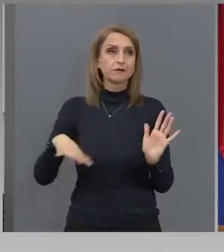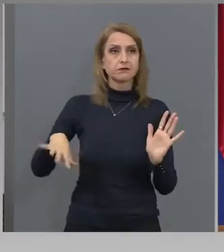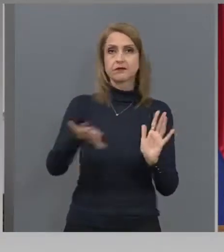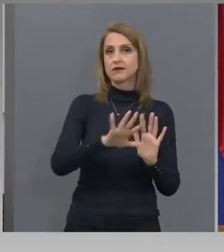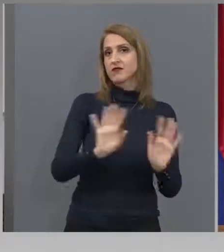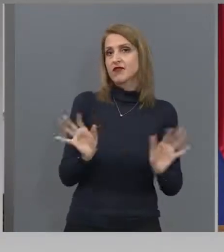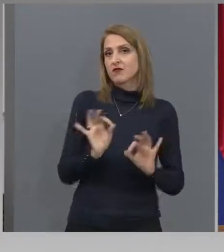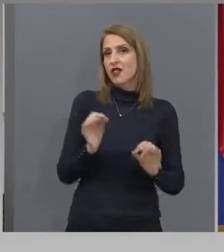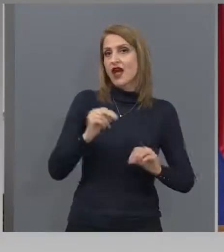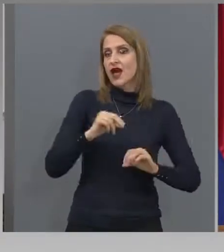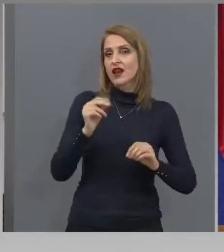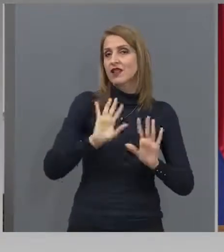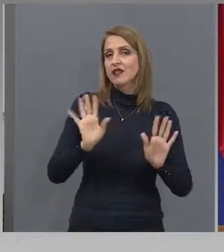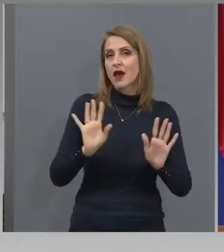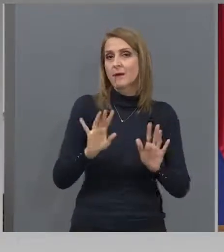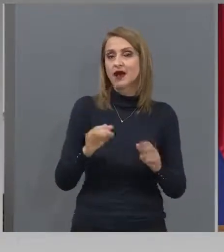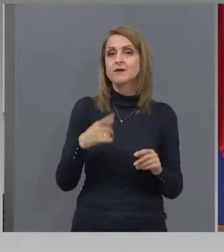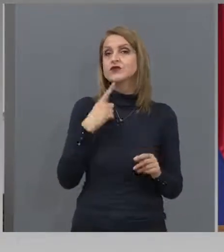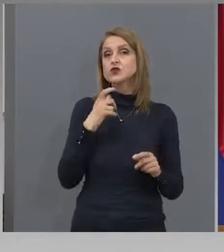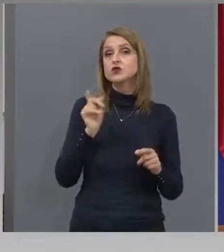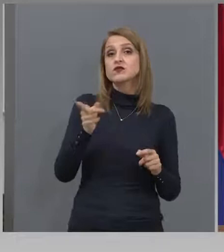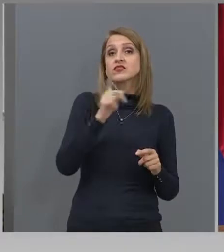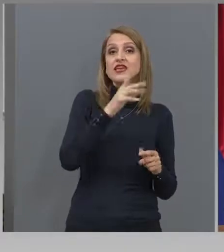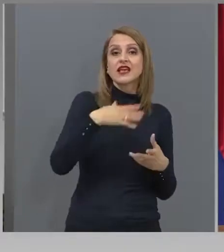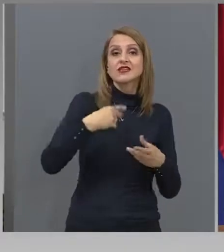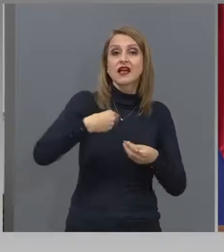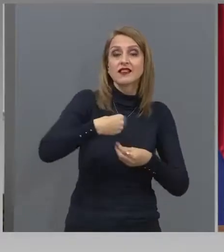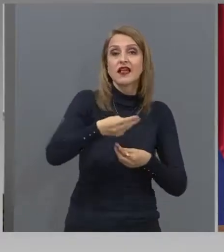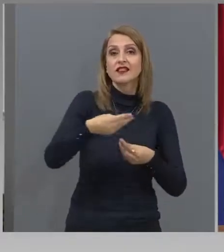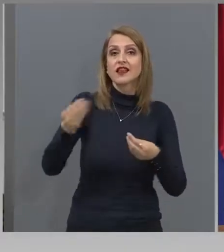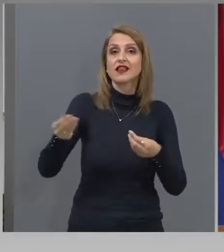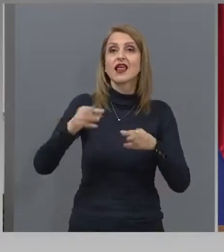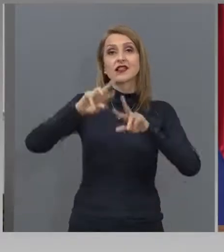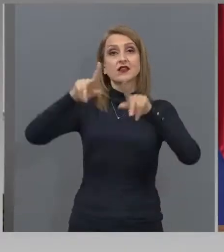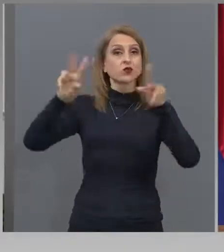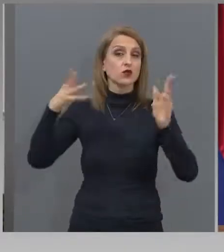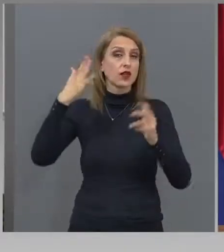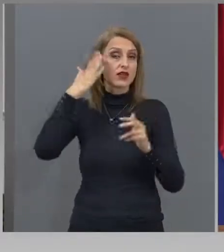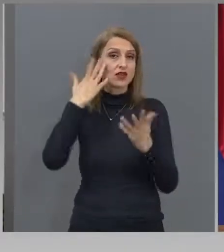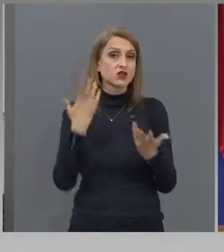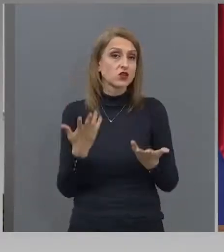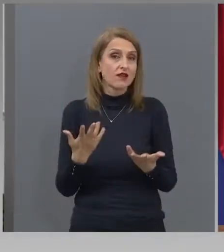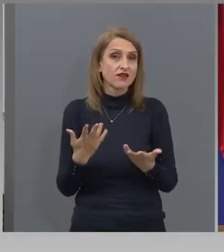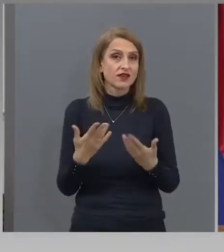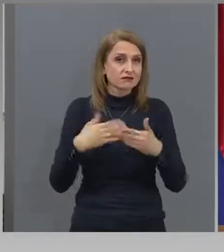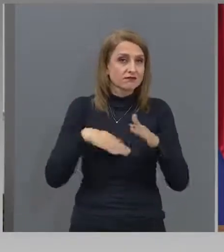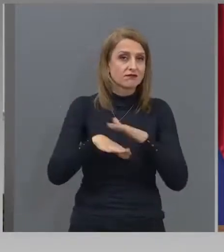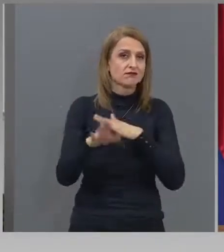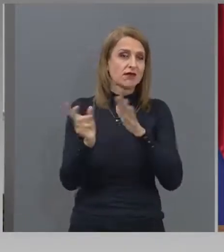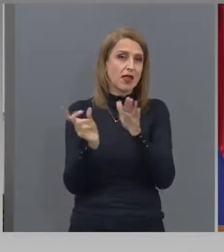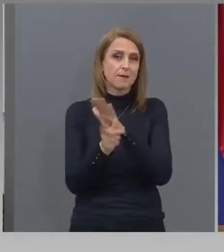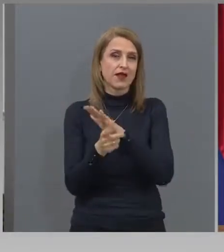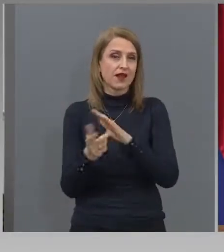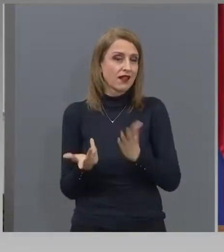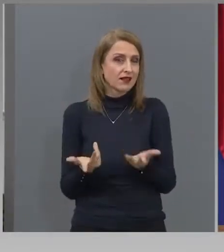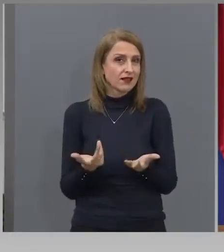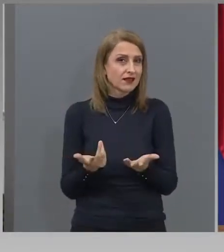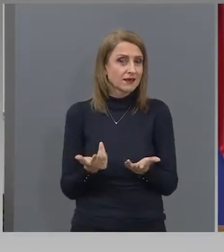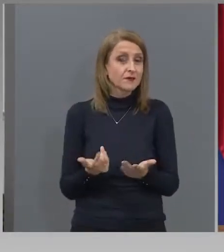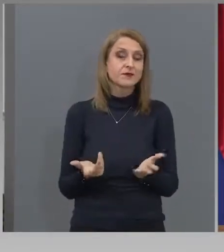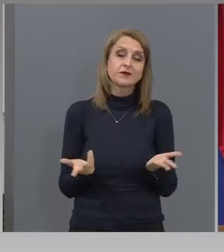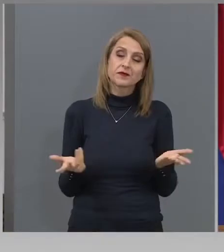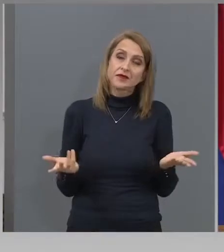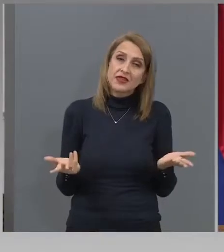да раздаде колкото може на други държаи. И сега в условията на коронавирус. Така